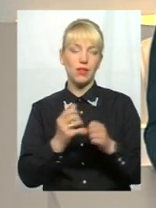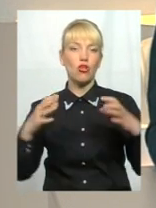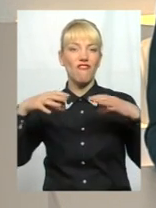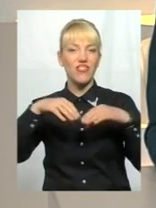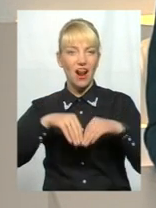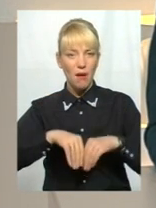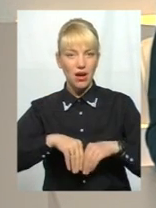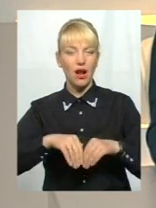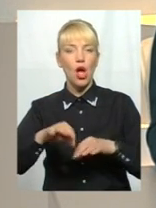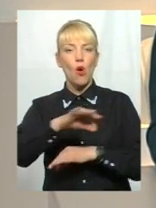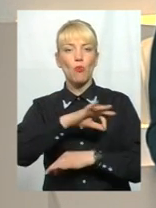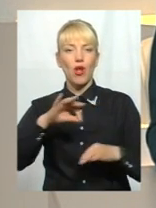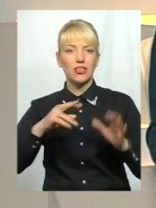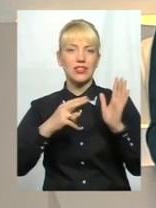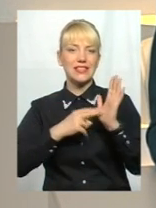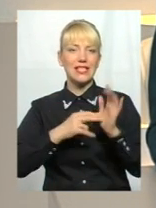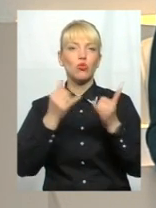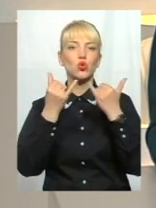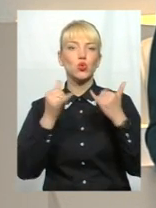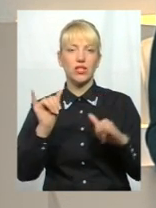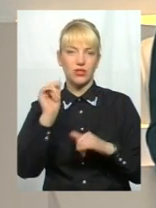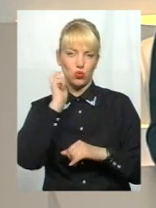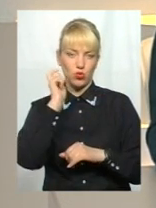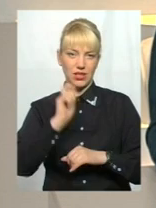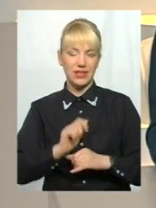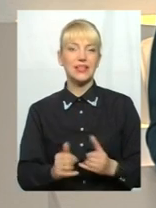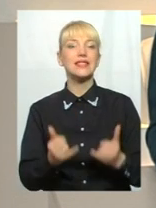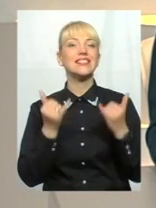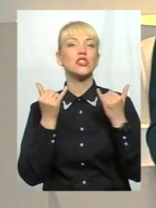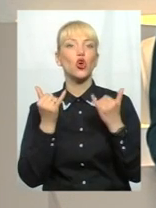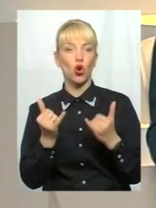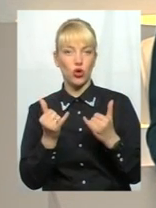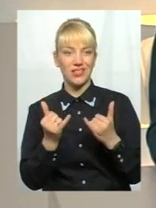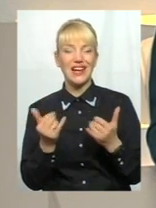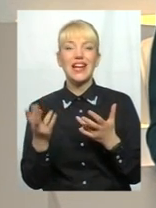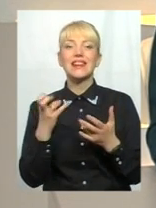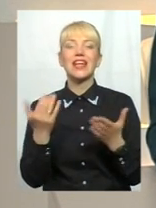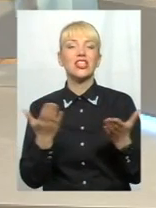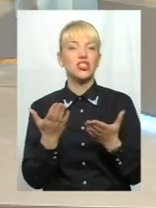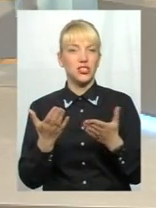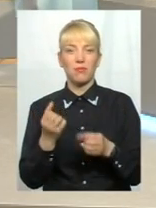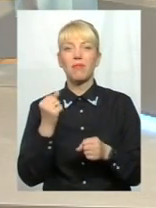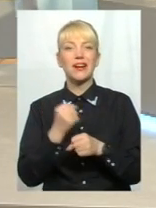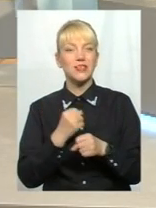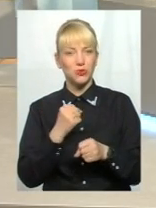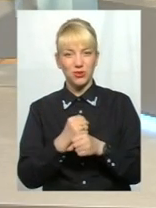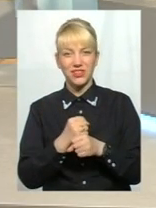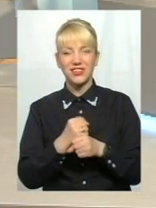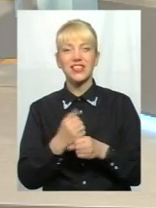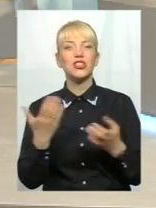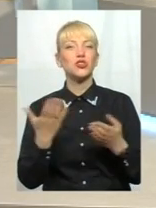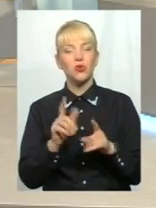проєкту «Сім чудес України». Сьогодні над чим працюєте? Що